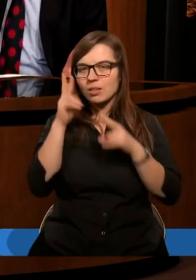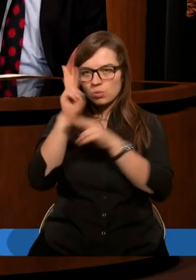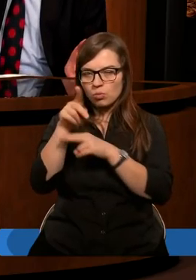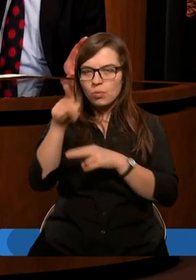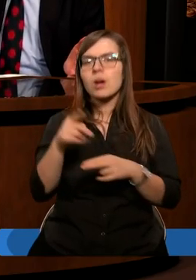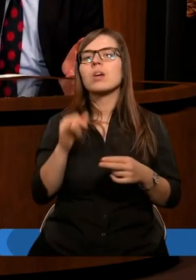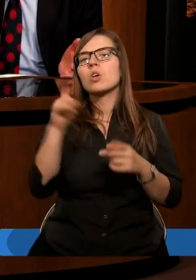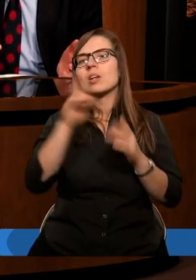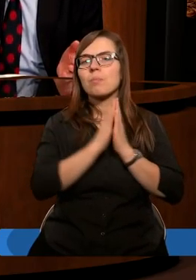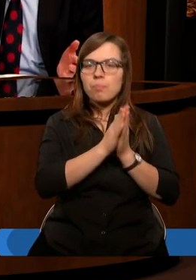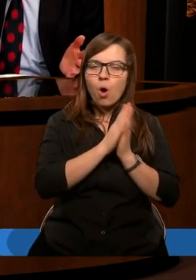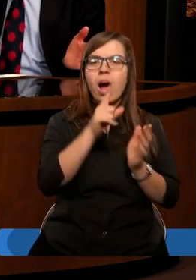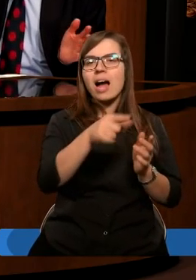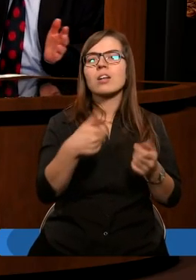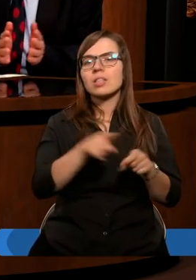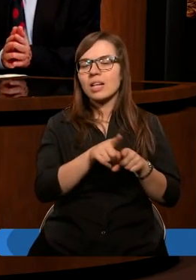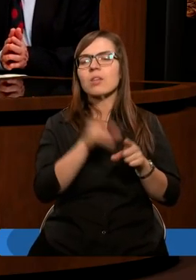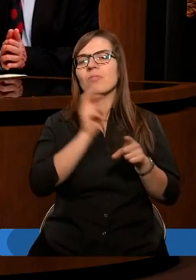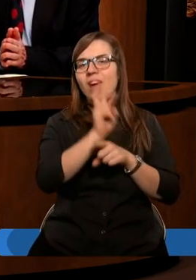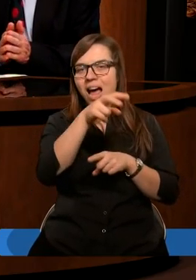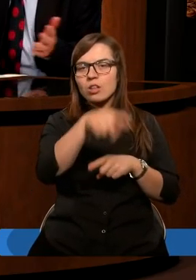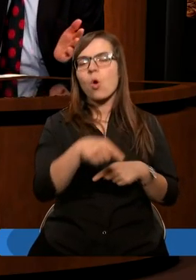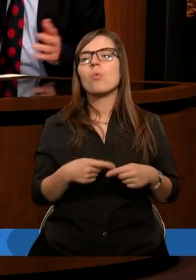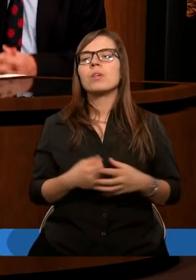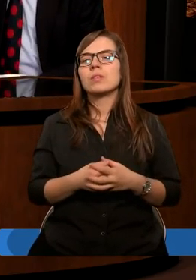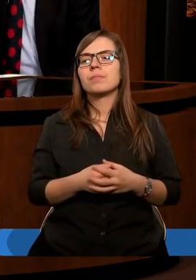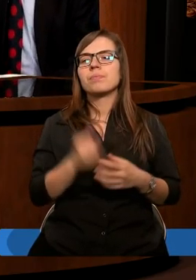i ci, którzy spogan są, gdy w pełni wejdą,